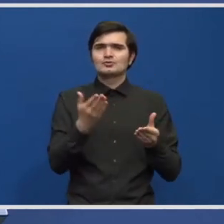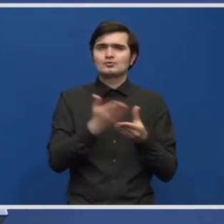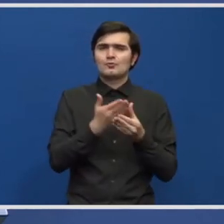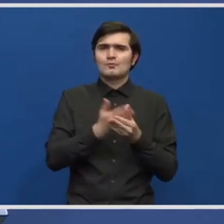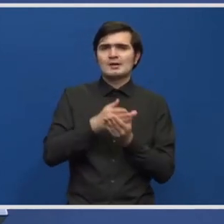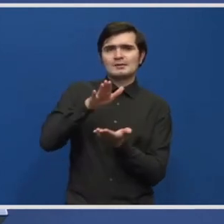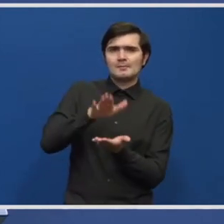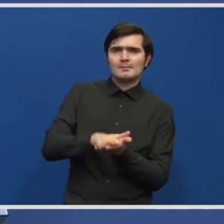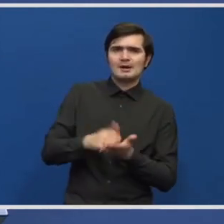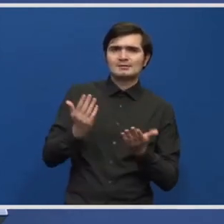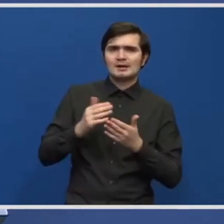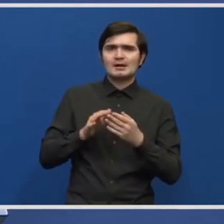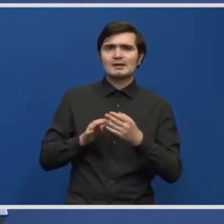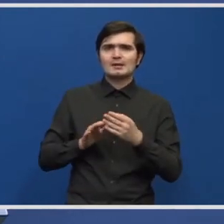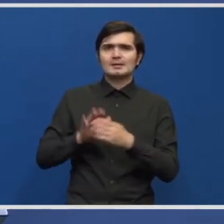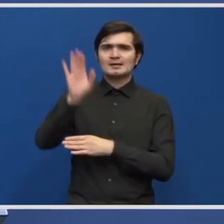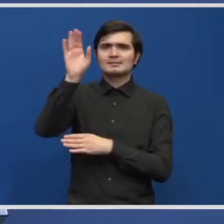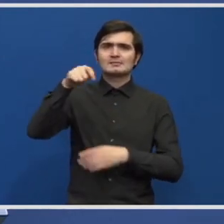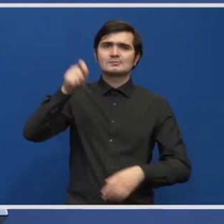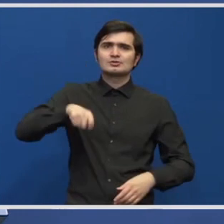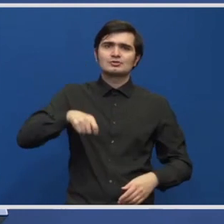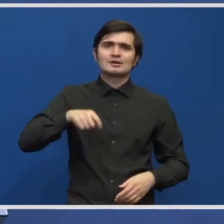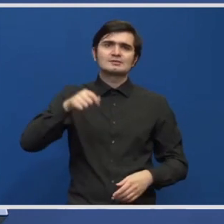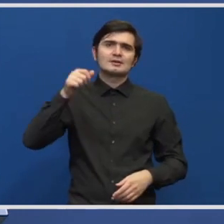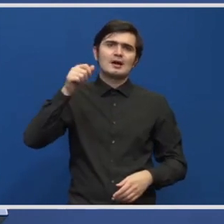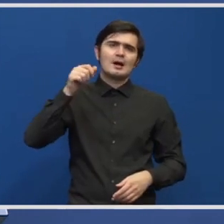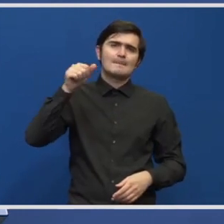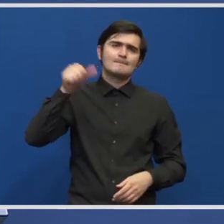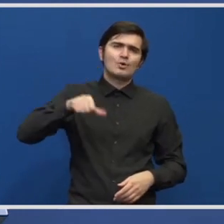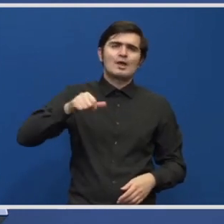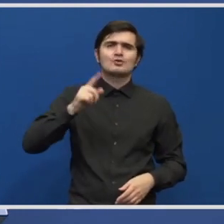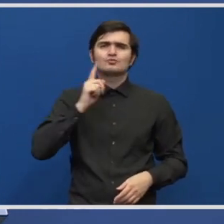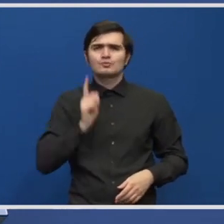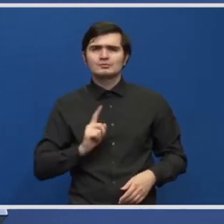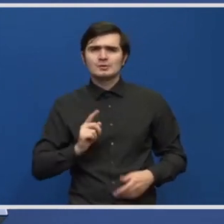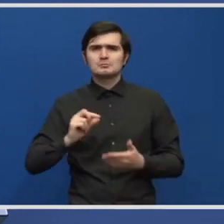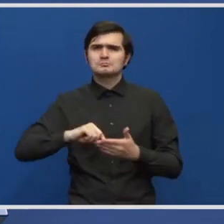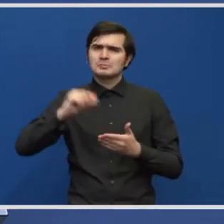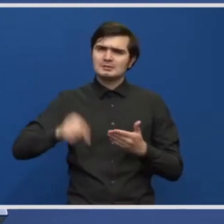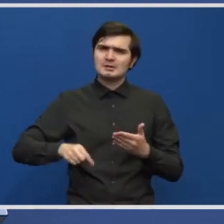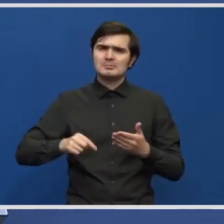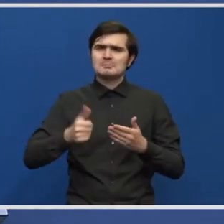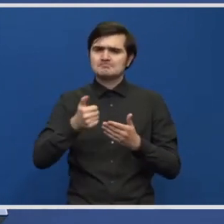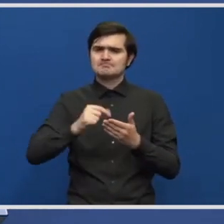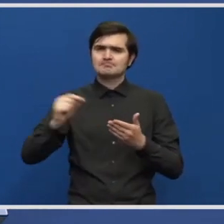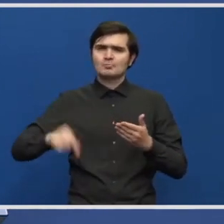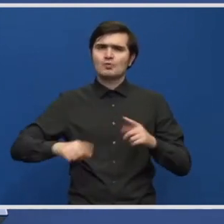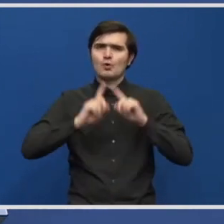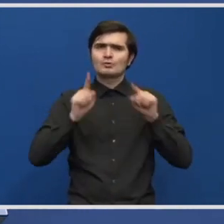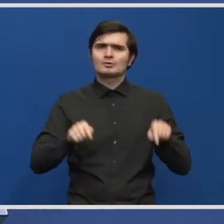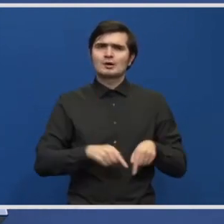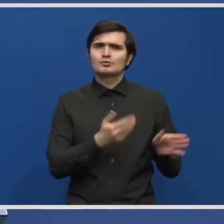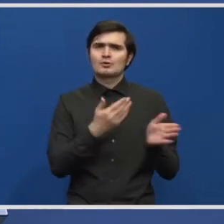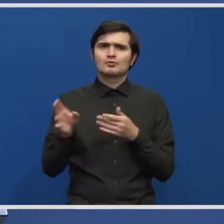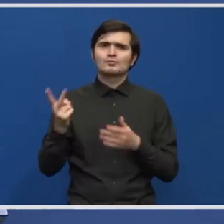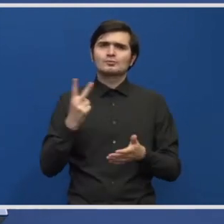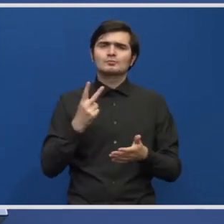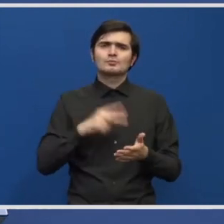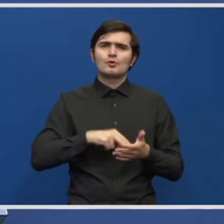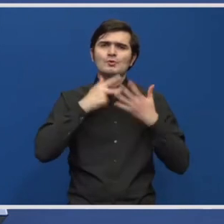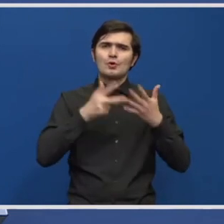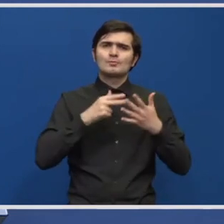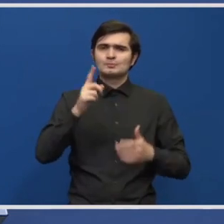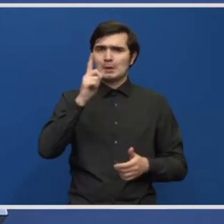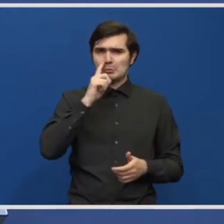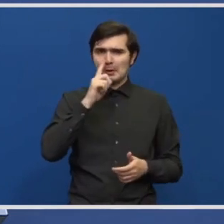lansăm licitația pentru Puloiești-Buzău. A fost semnat contractul și început în noiembrie 2018. Deci la sfârșit de 2018